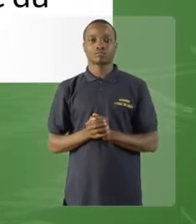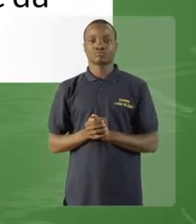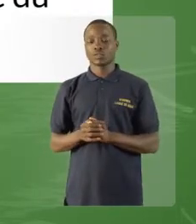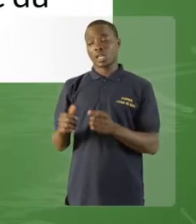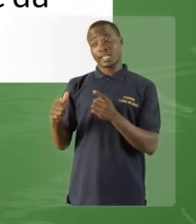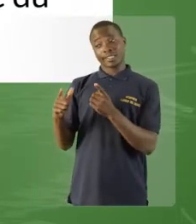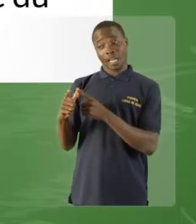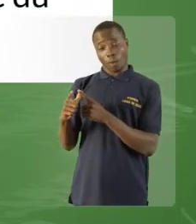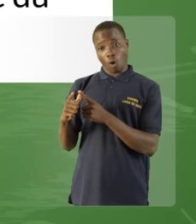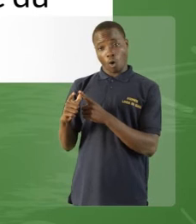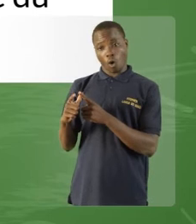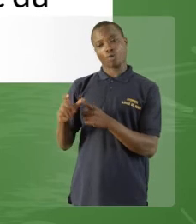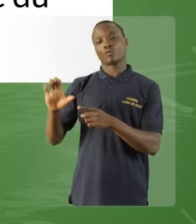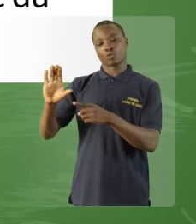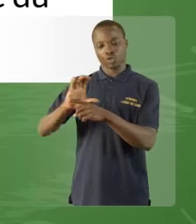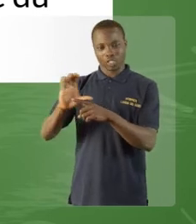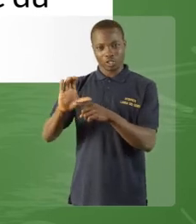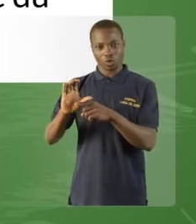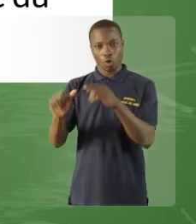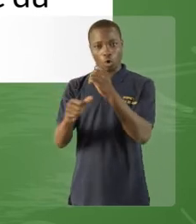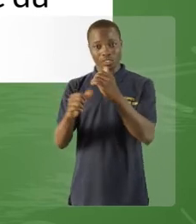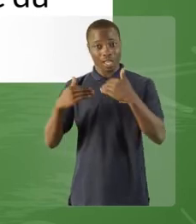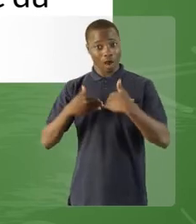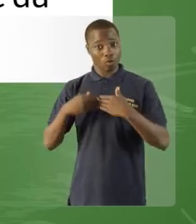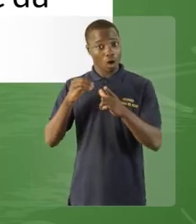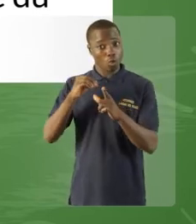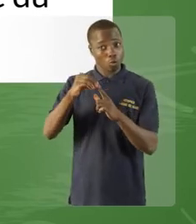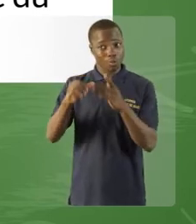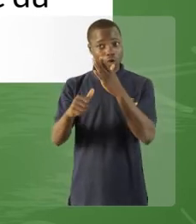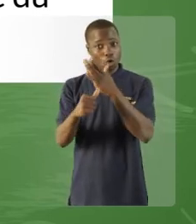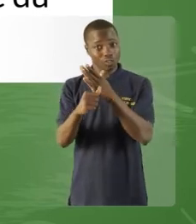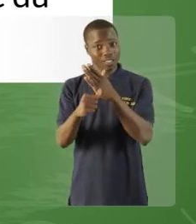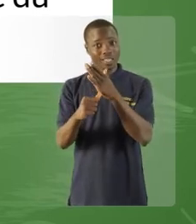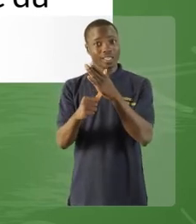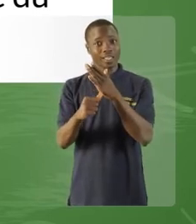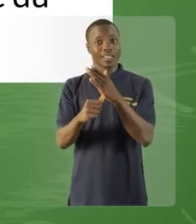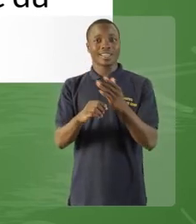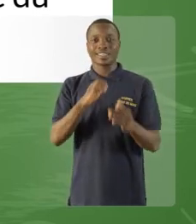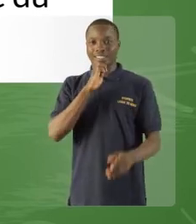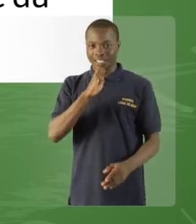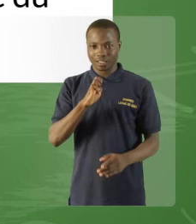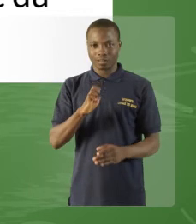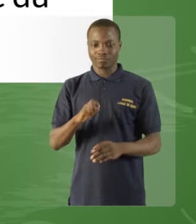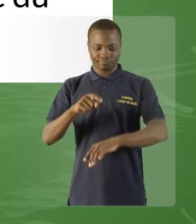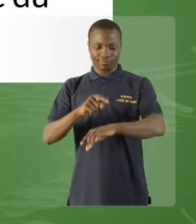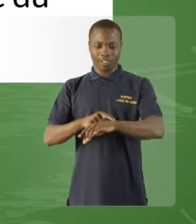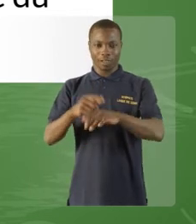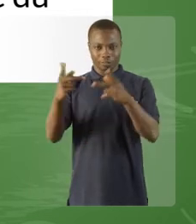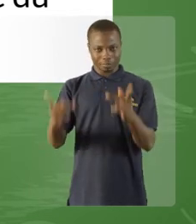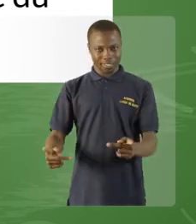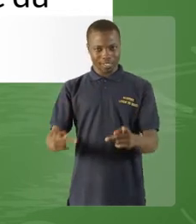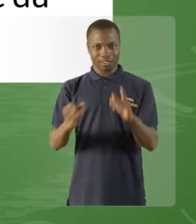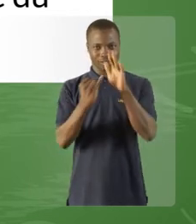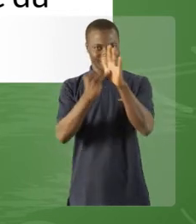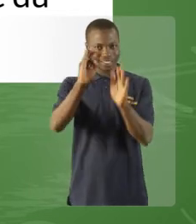pour conjuguer un verbe au passé composé de l'indicatif, on conjugue l'auxiliaire